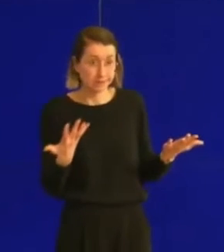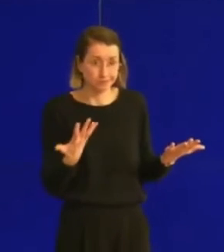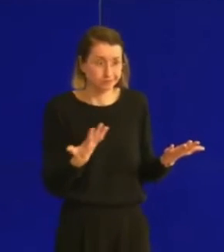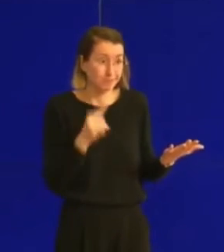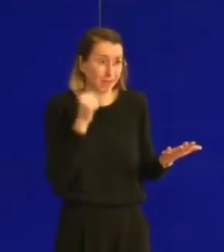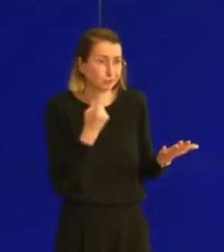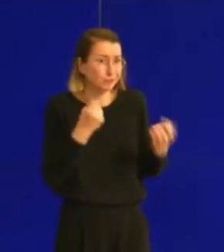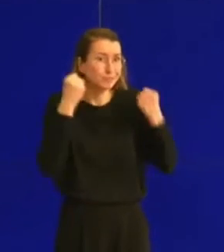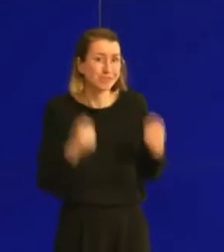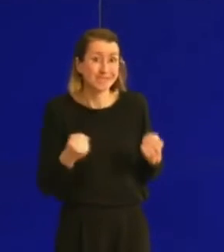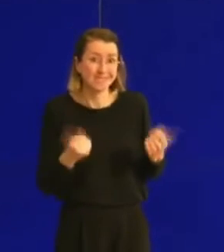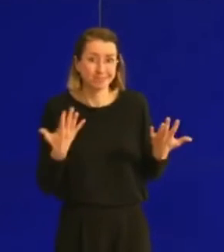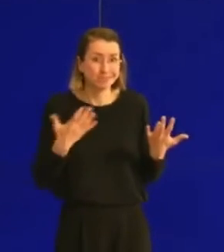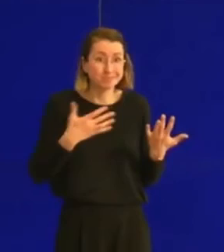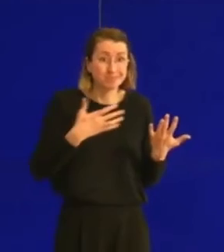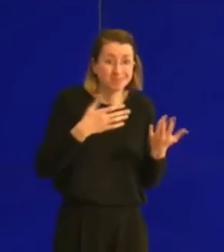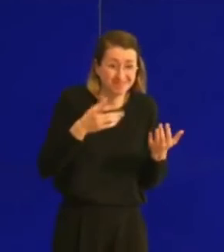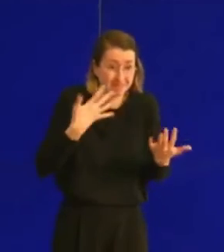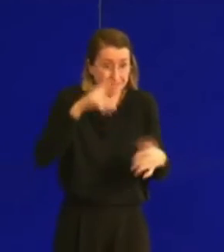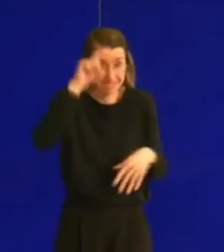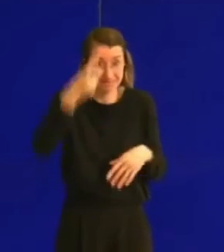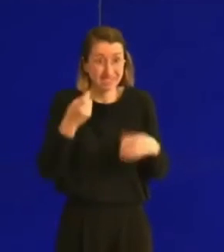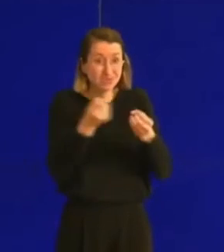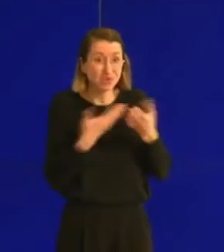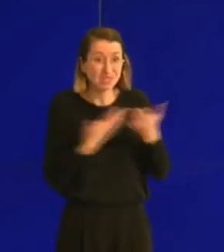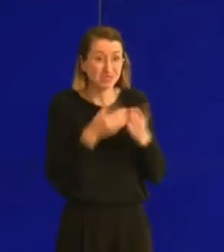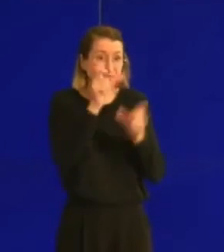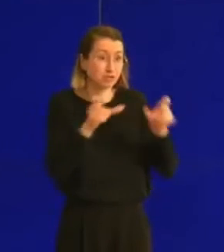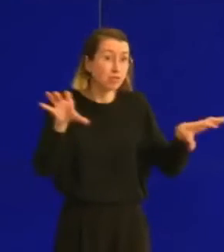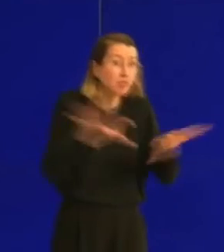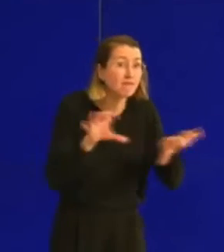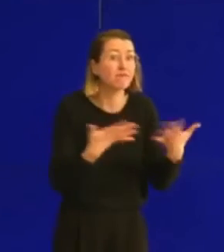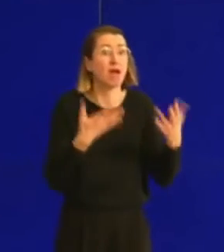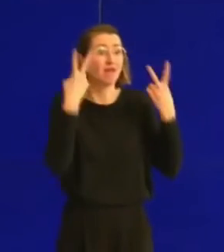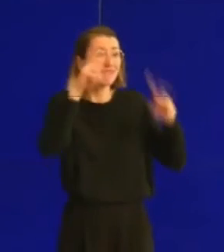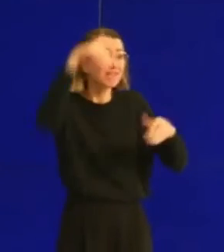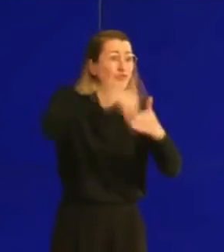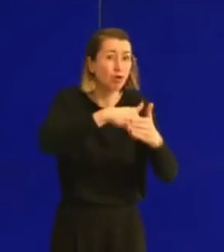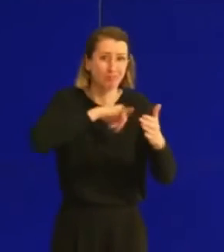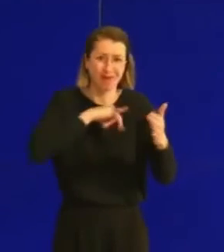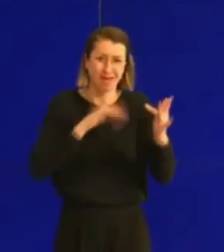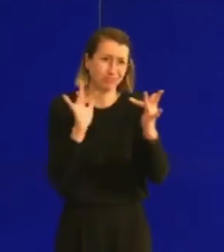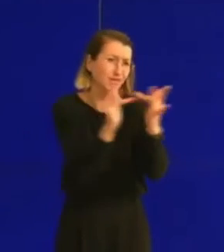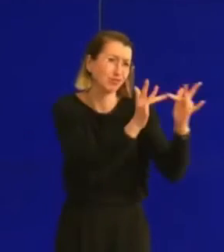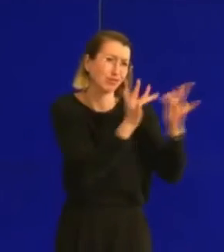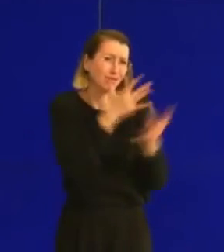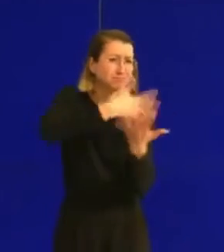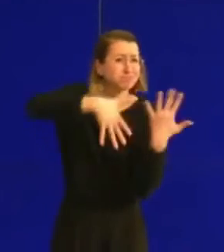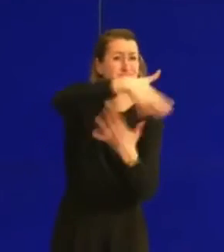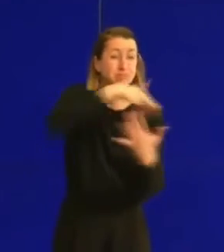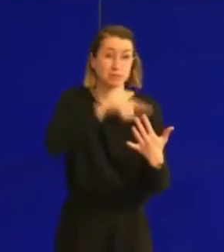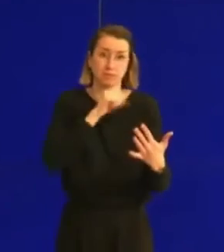en tout cas très difficile pour les personnes qui y vivent ou qui y travaillent. Et donc la transmission